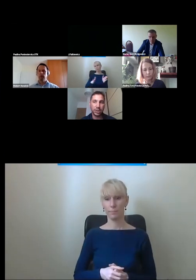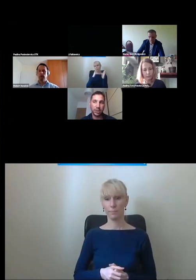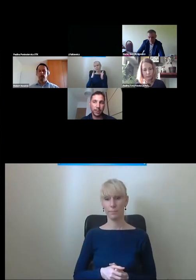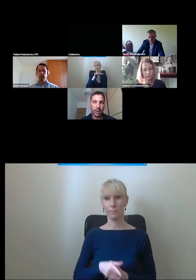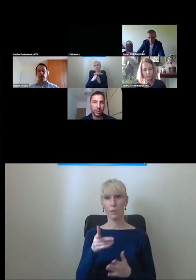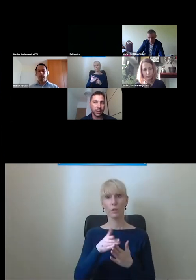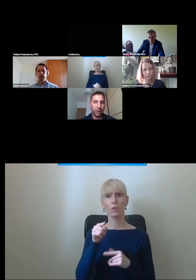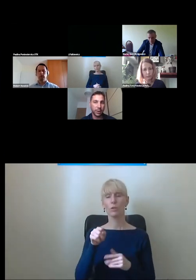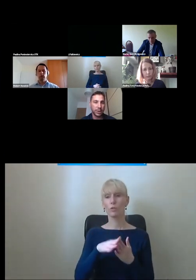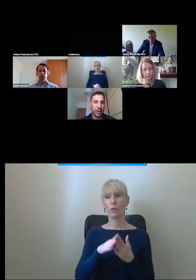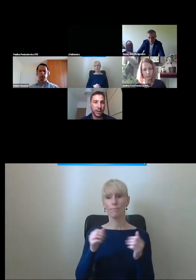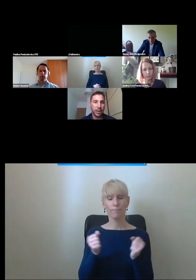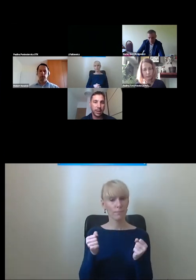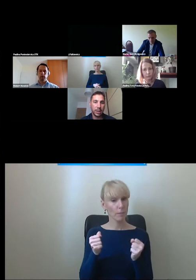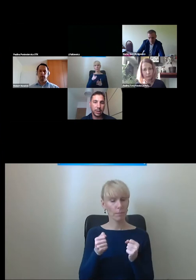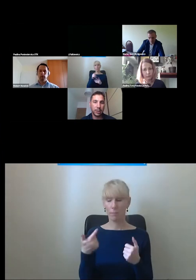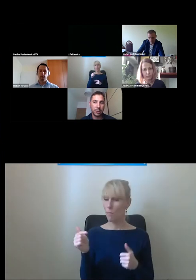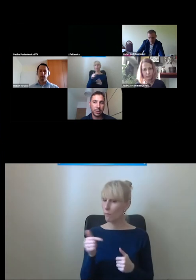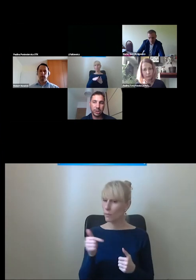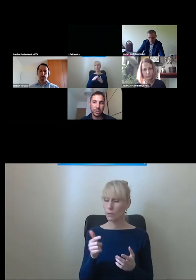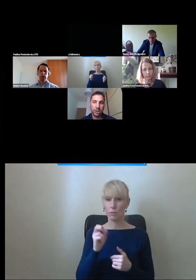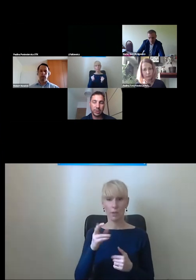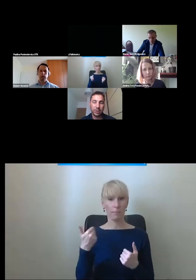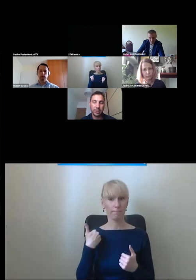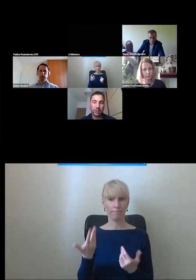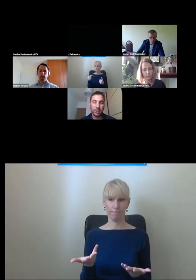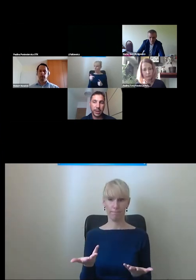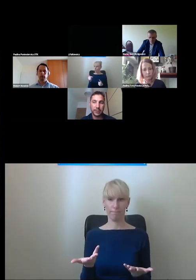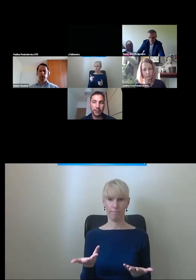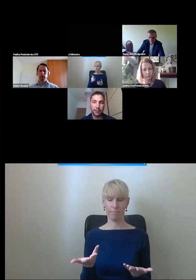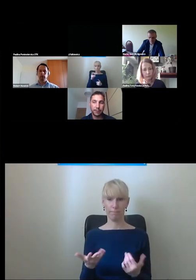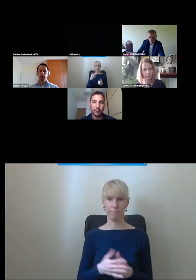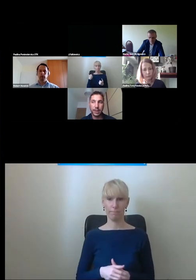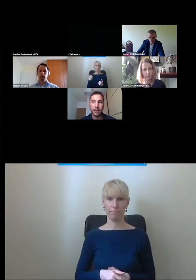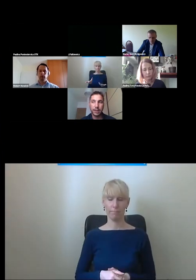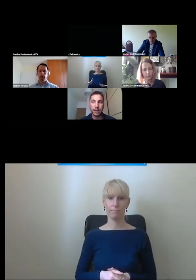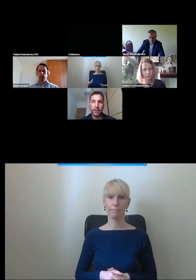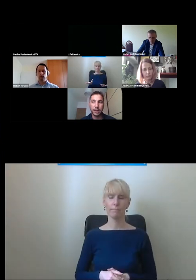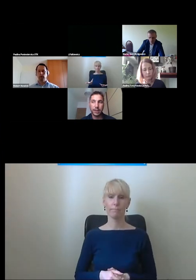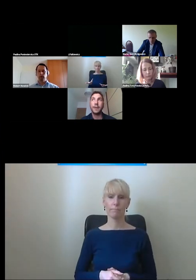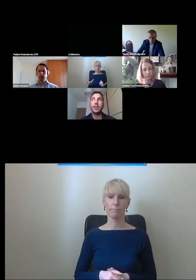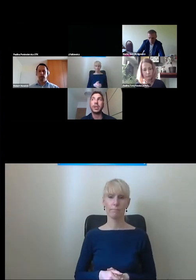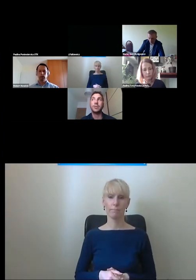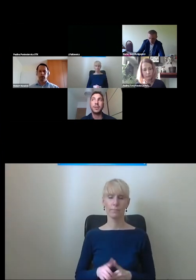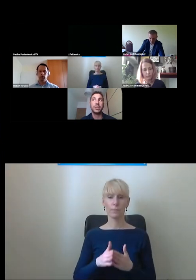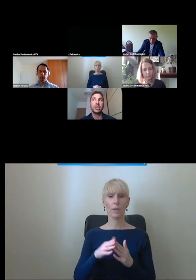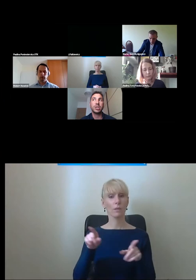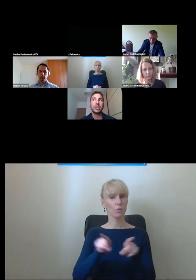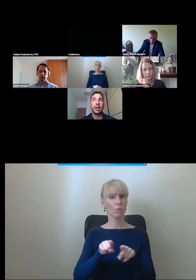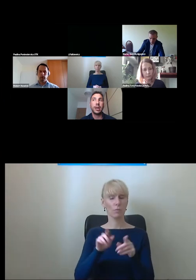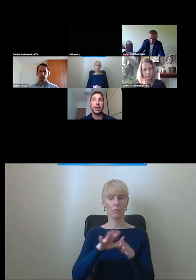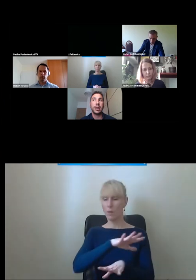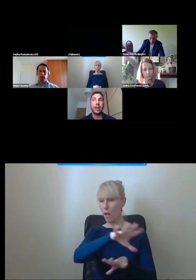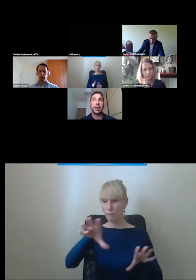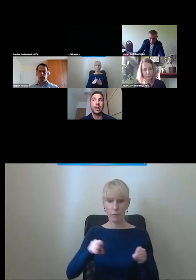działać. I to jest chyba bardzo niepokojące, jeśli rozważamy temat pokonywania tych różnic w kontekście równych